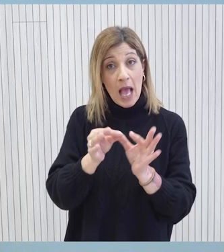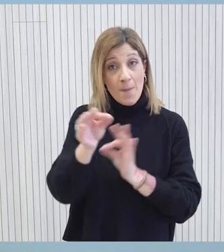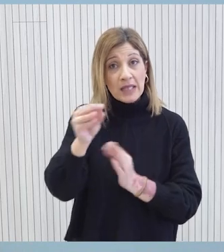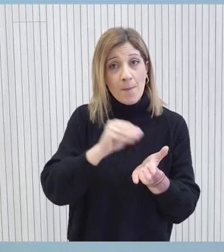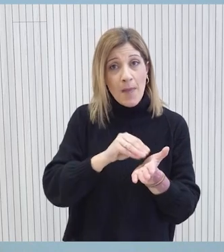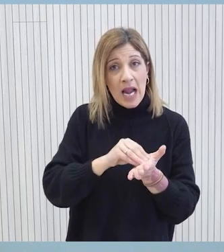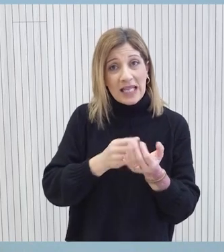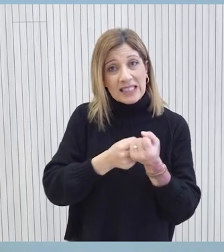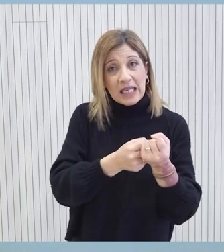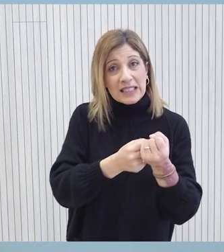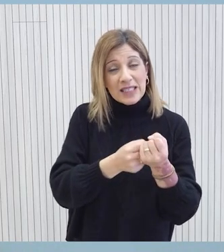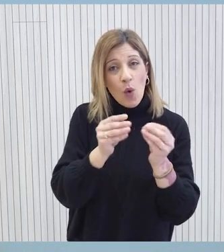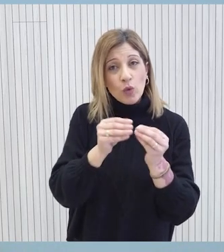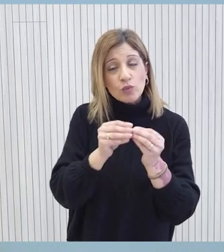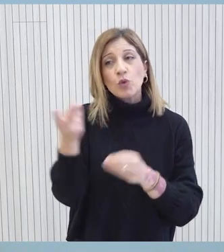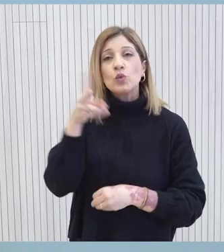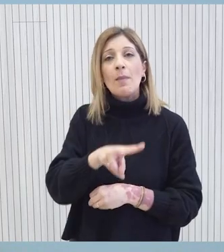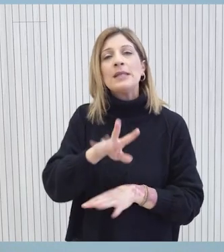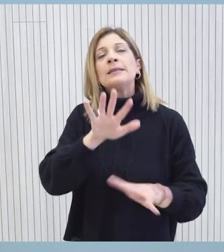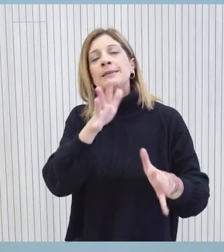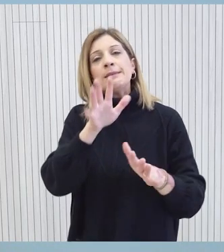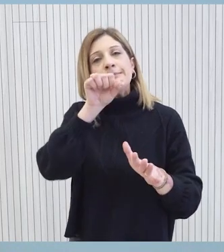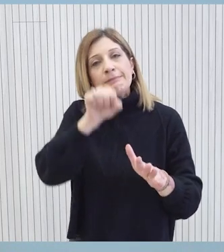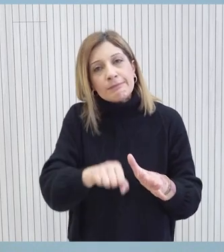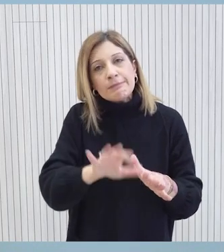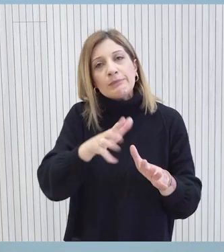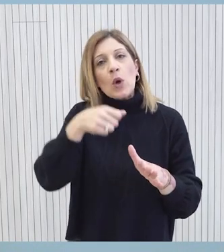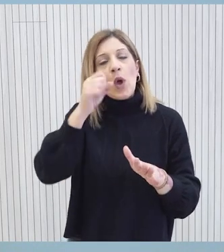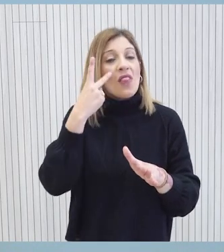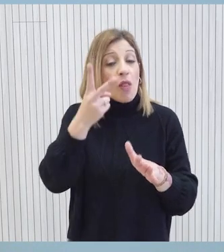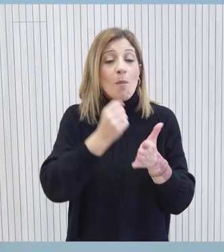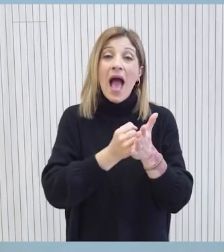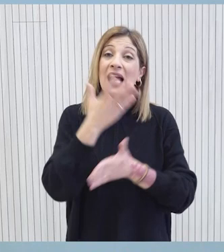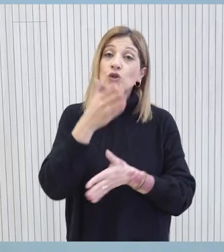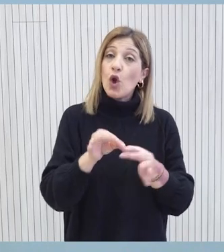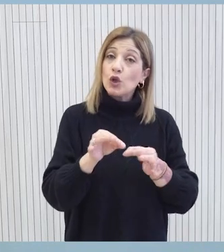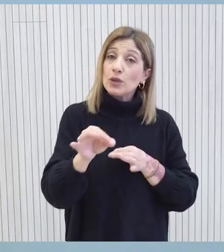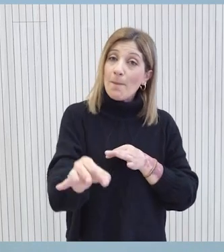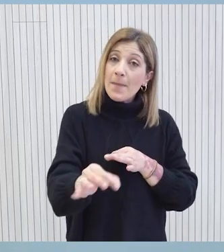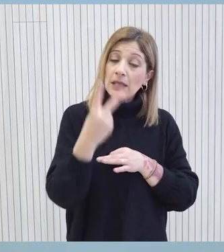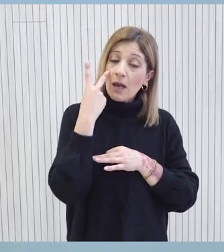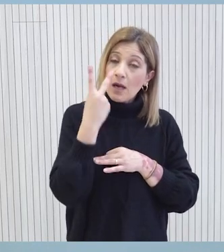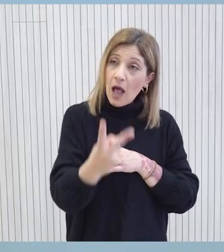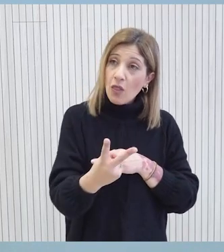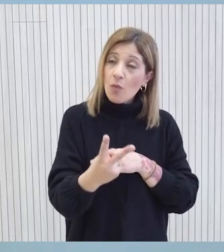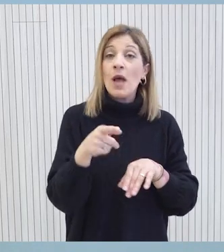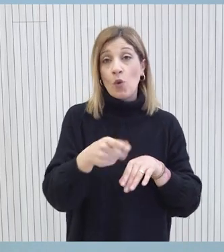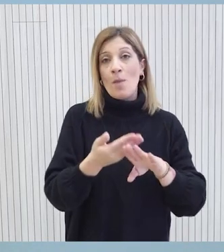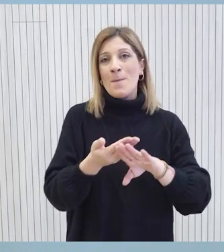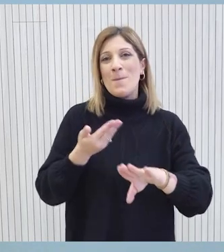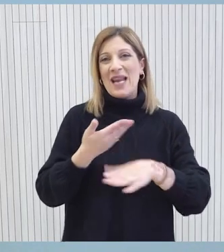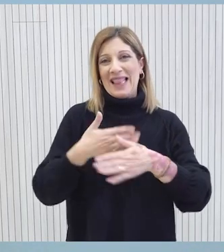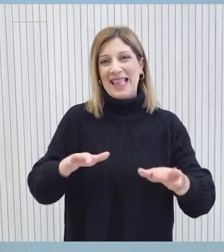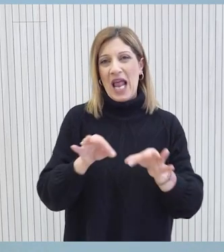καταναλωτών. Αξιολογούνται τα φυστάμενα μέτρα όπως ακριβώς σύμφωνα με τις συνθήκες που έχουμε ενώπιον μας γίνεται αυτή η αξιολόγηση πριν την λήξη της